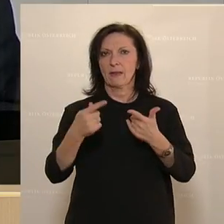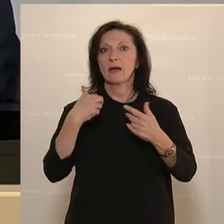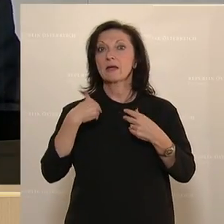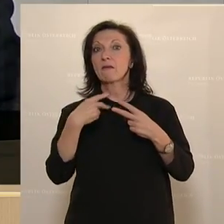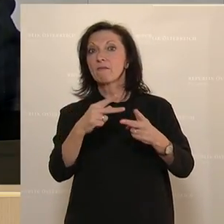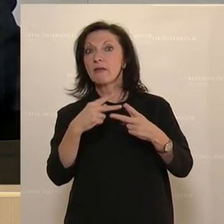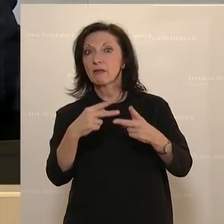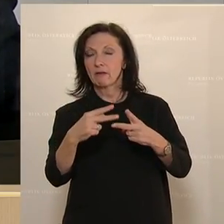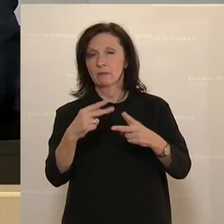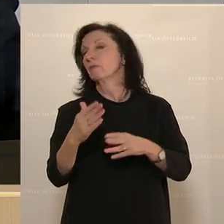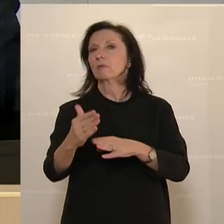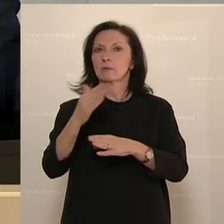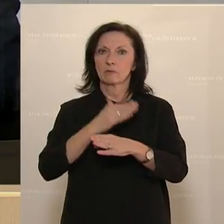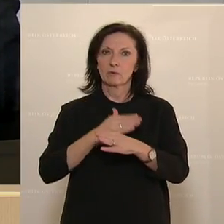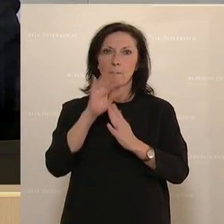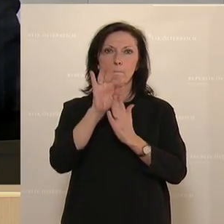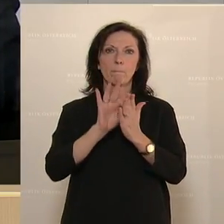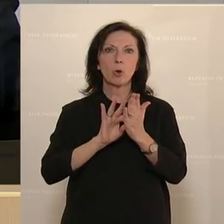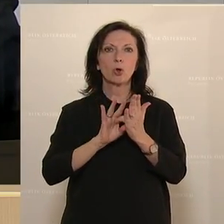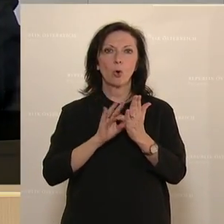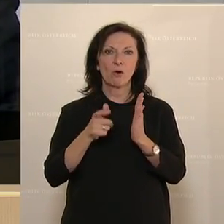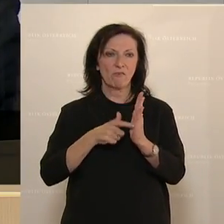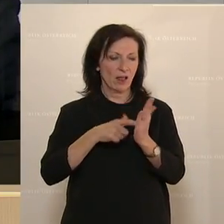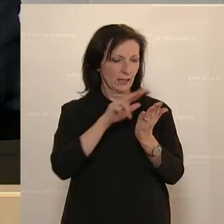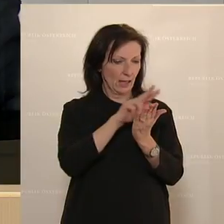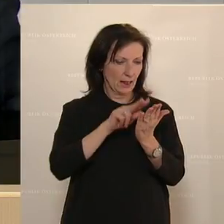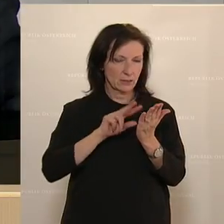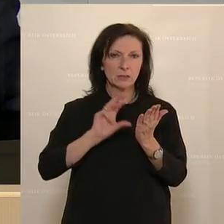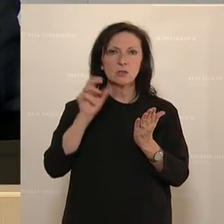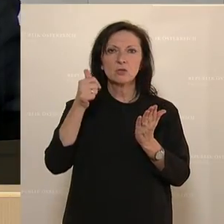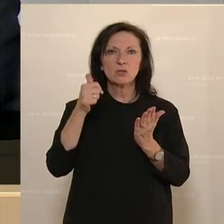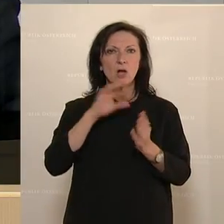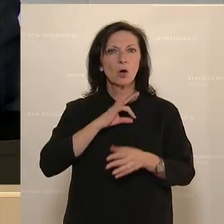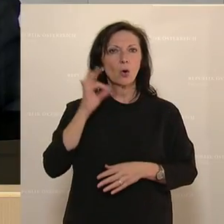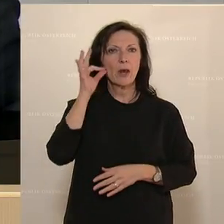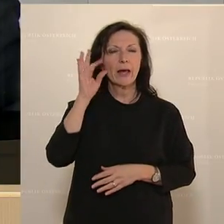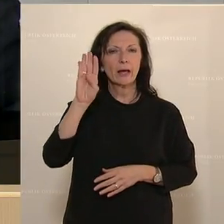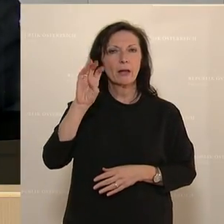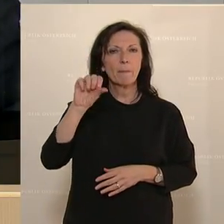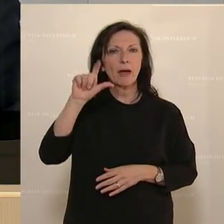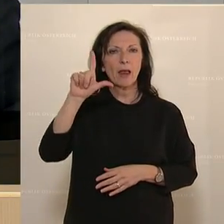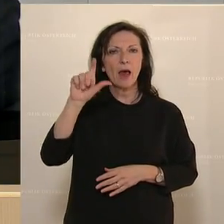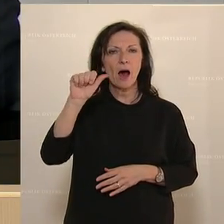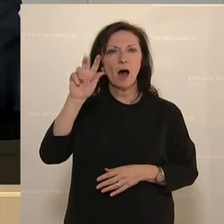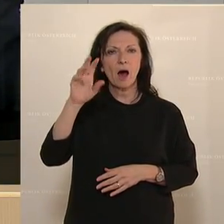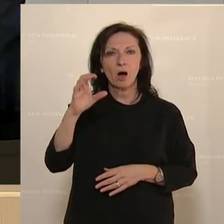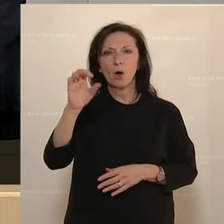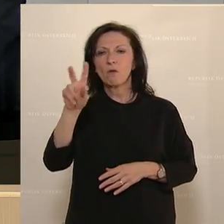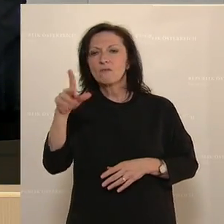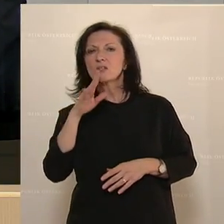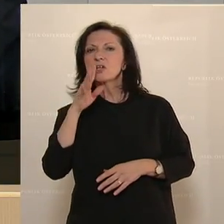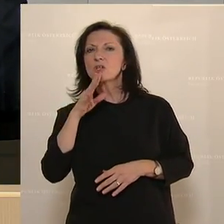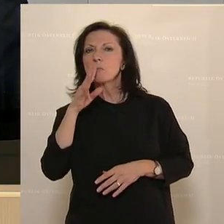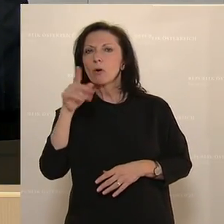die Protokolle kommen lassen. Zuerst zur Wortmeldung von der Kollegin Belakowitsch, die ist nicht da. Ja,